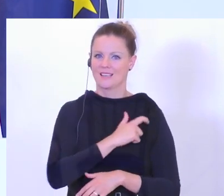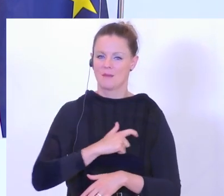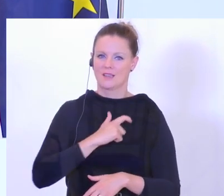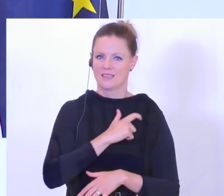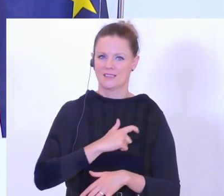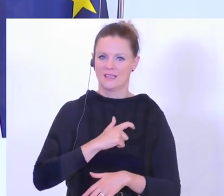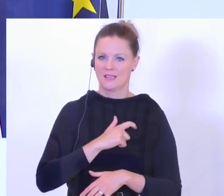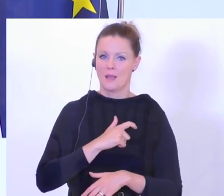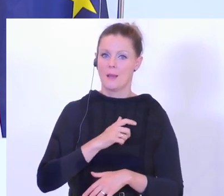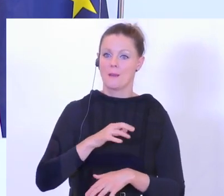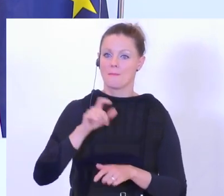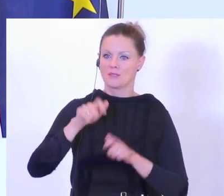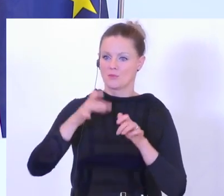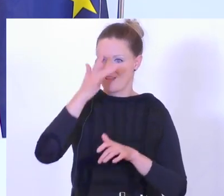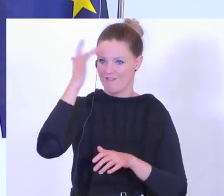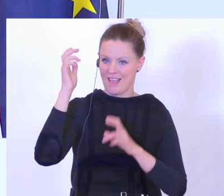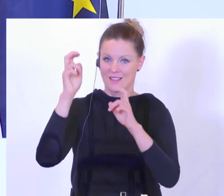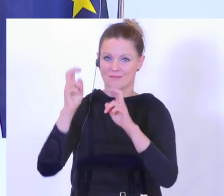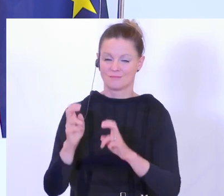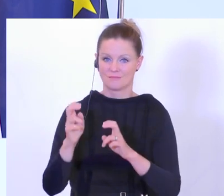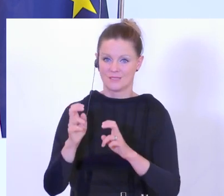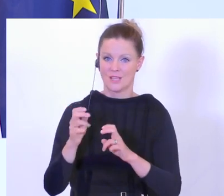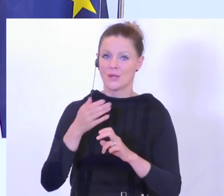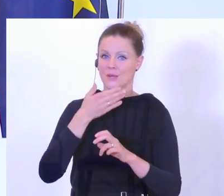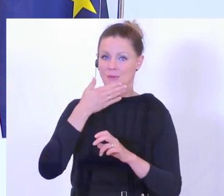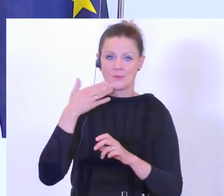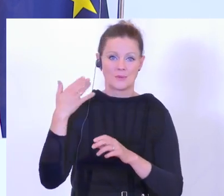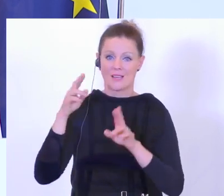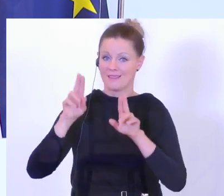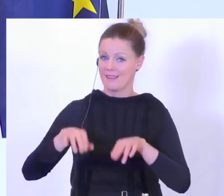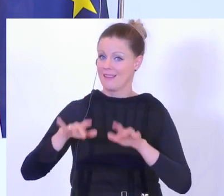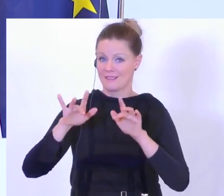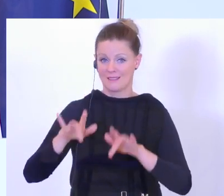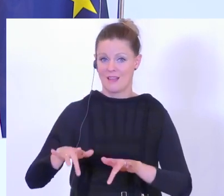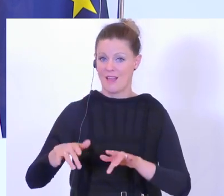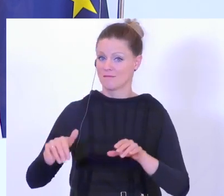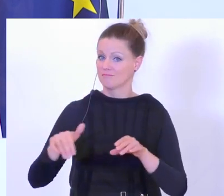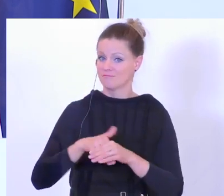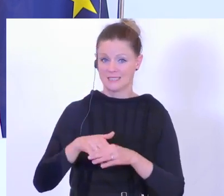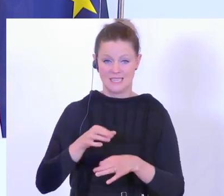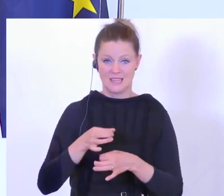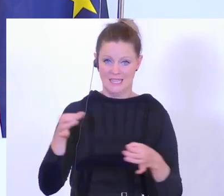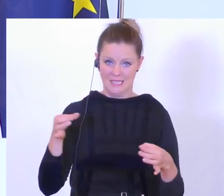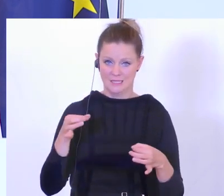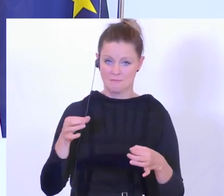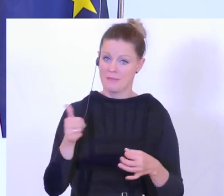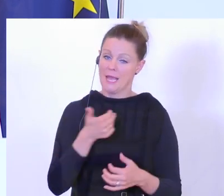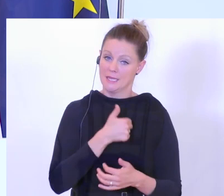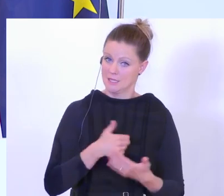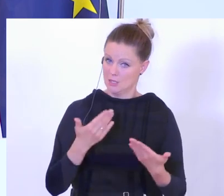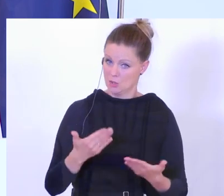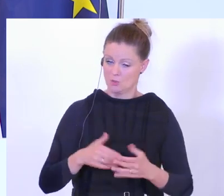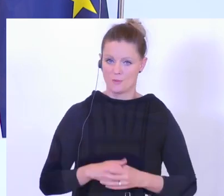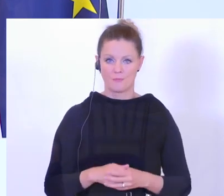hier aufhältigen Fremden, die nicht berechtigt aufhältig hier sind und auch hier keiner Beschäftigung nachgehen. Das ist die eine Seite.